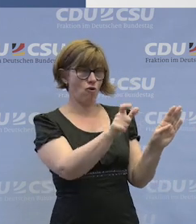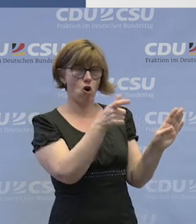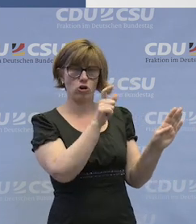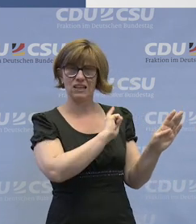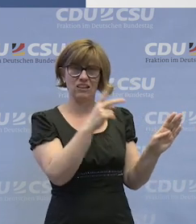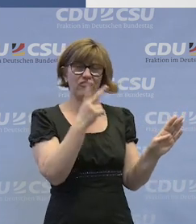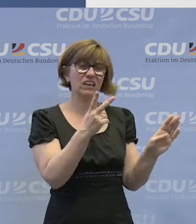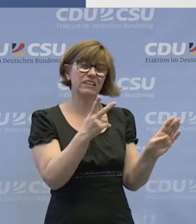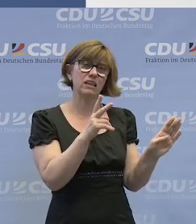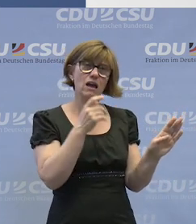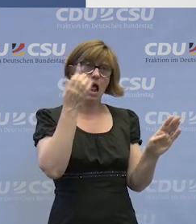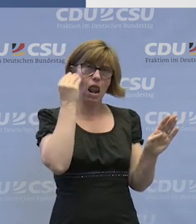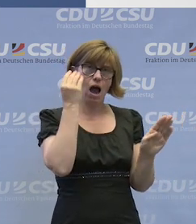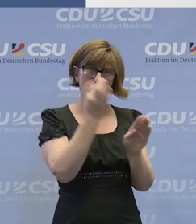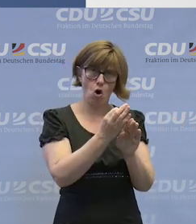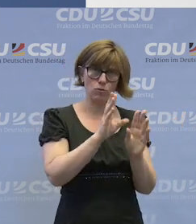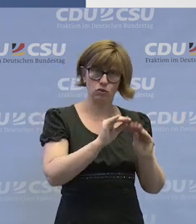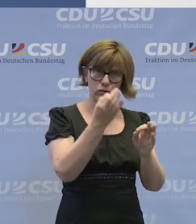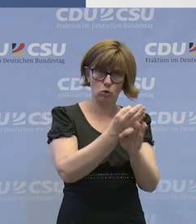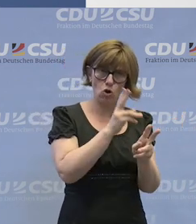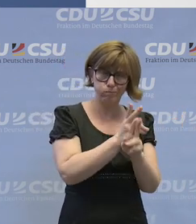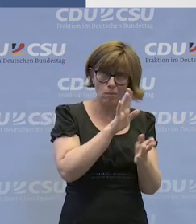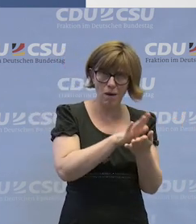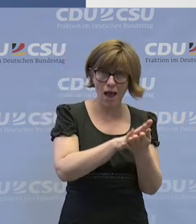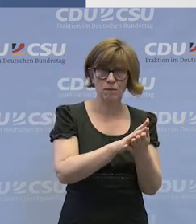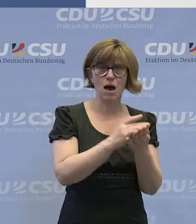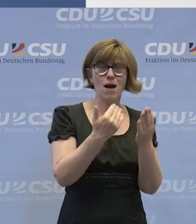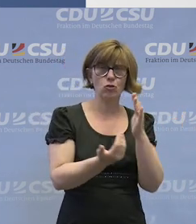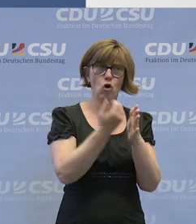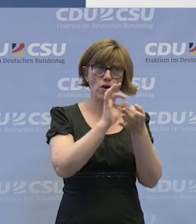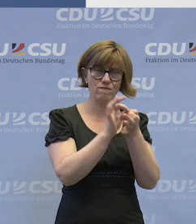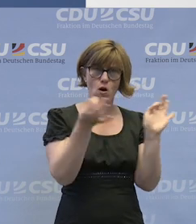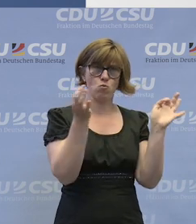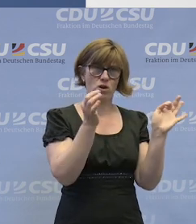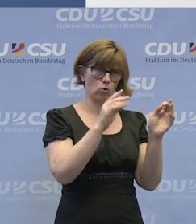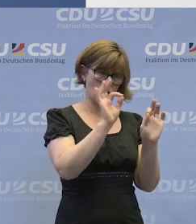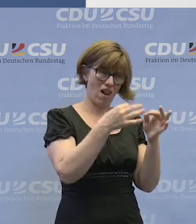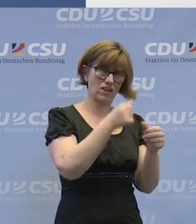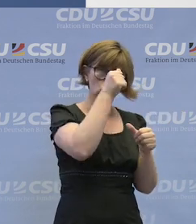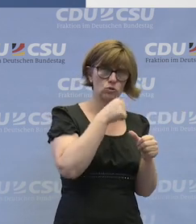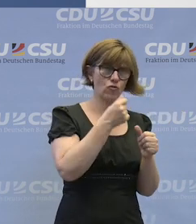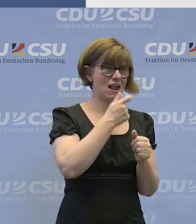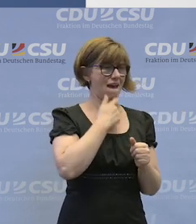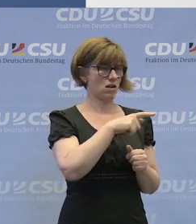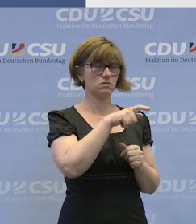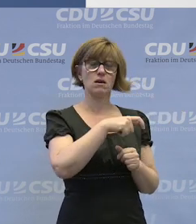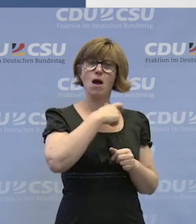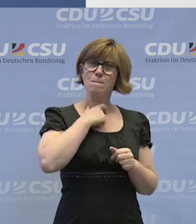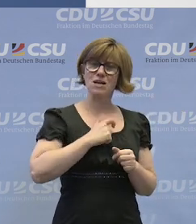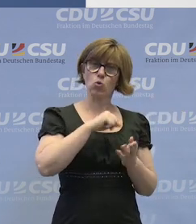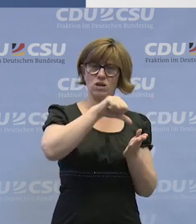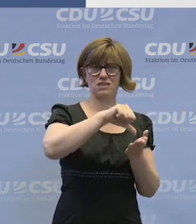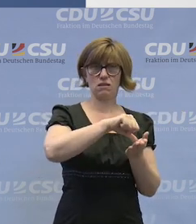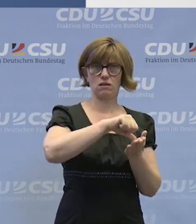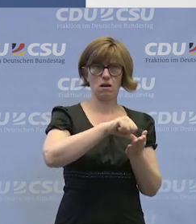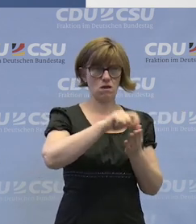wichtiger Lern- und Beschäftigungsort sind, sondern weil man mit diesem neuen Qualifikationsprofil ernst macht, mit der Personenzentrierung. Man rückt